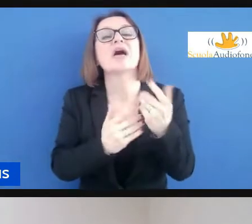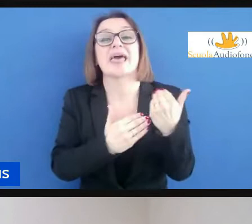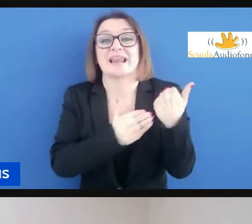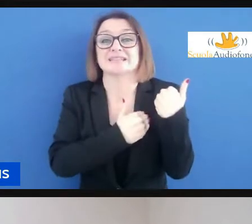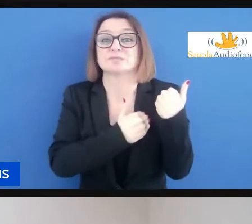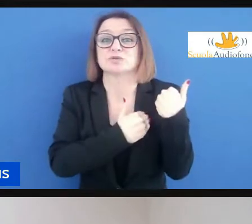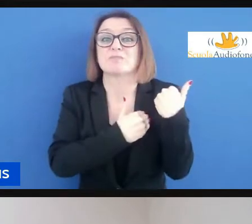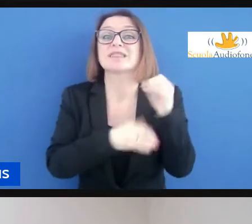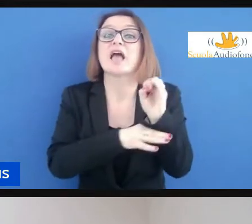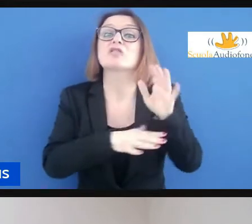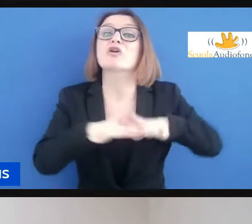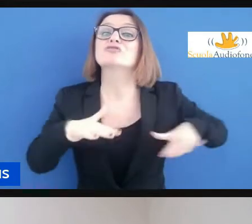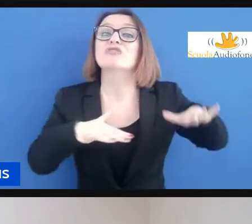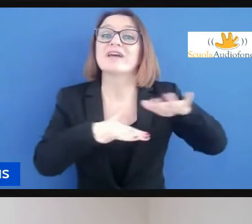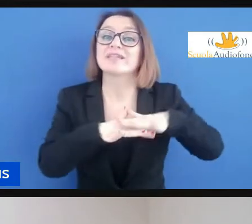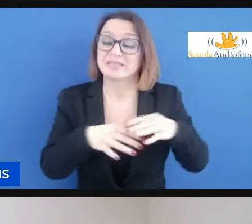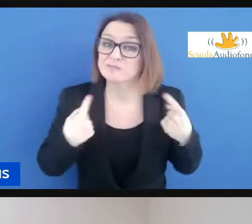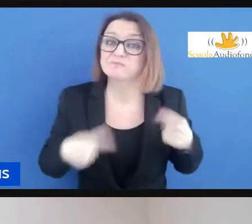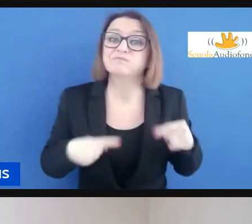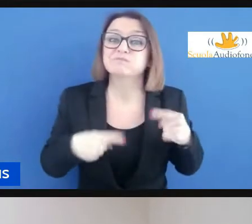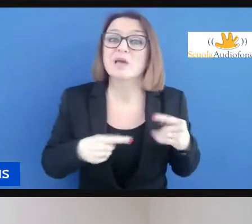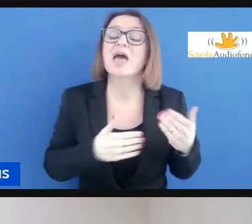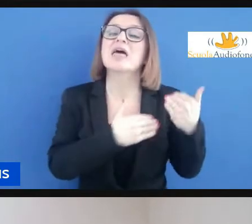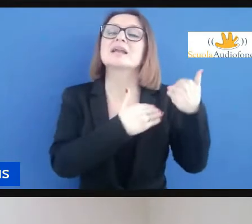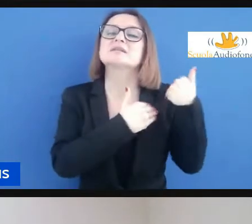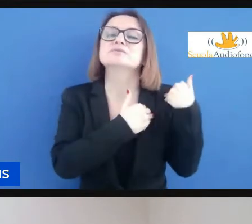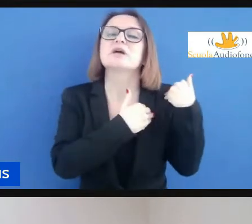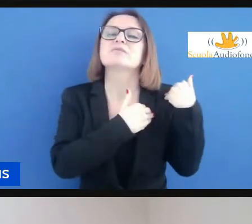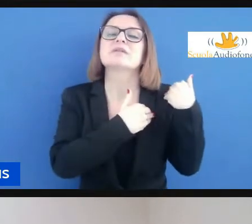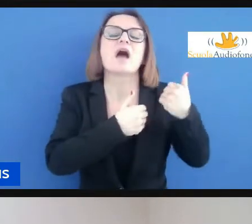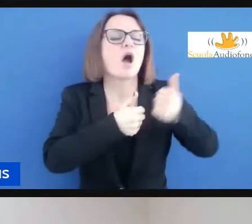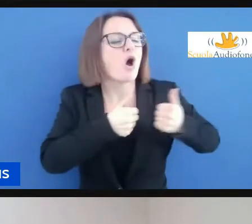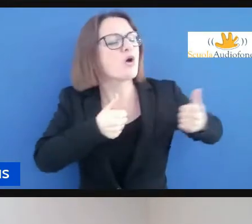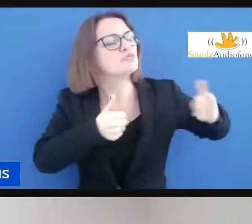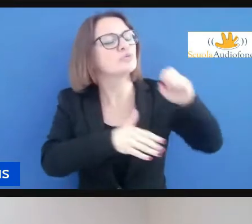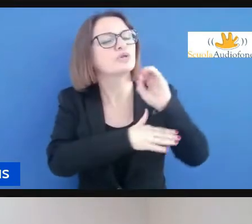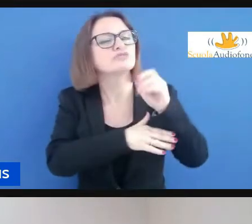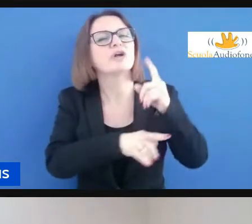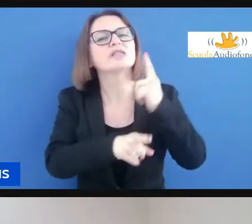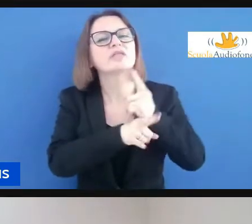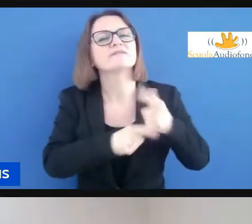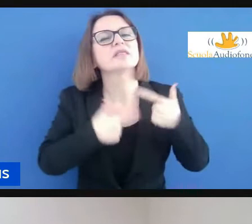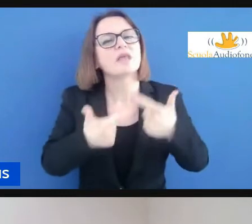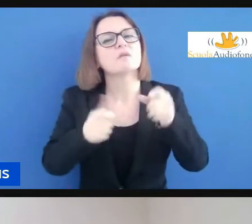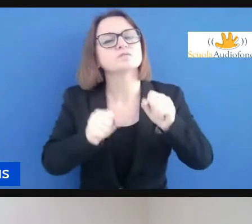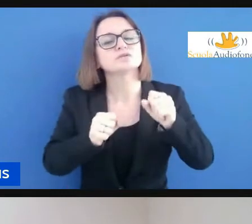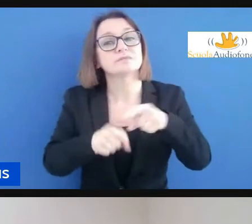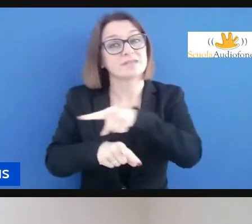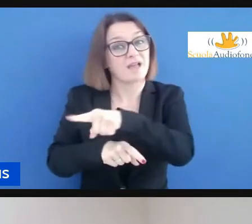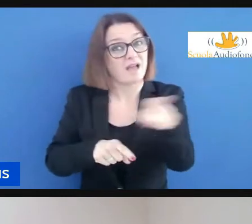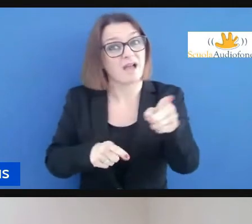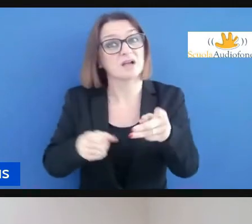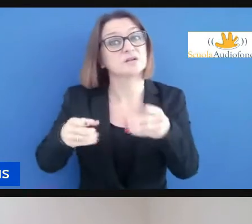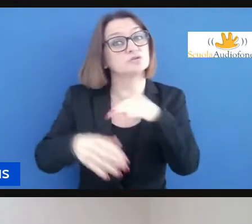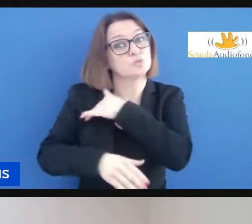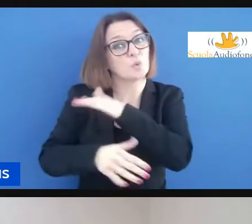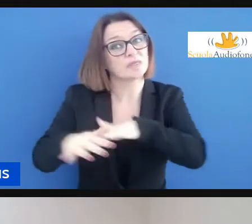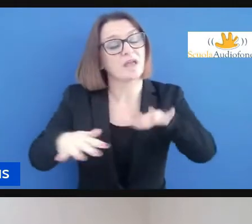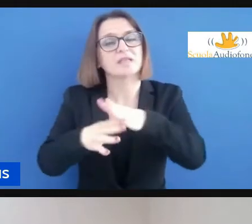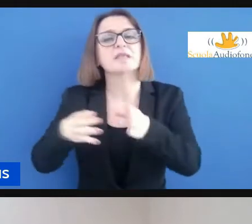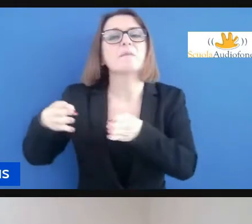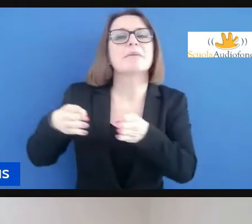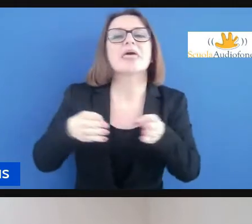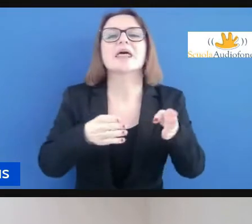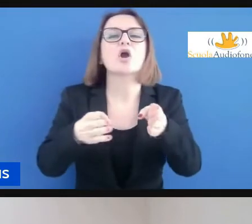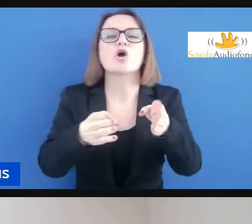è proprio quella di riuscire a far compiere un percorso d'apprendimento che renda competente il bambino nella sua